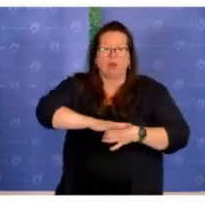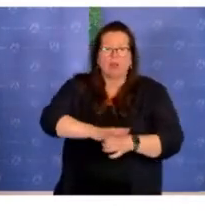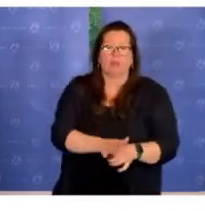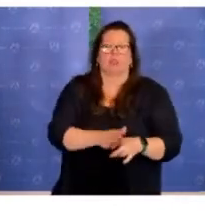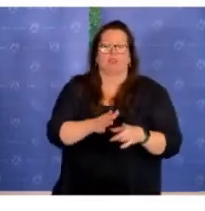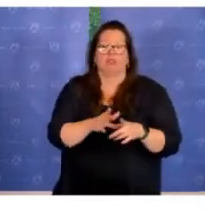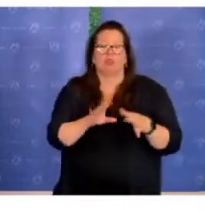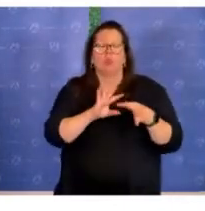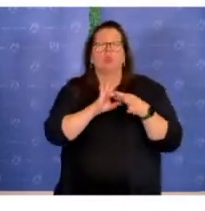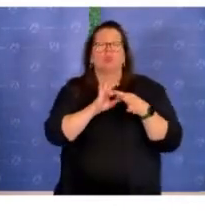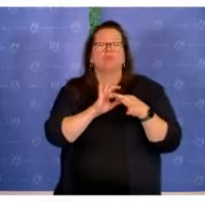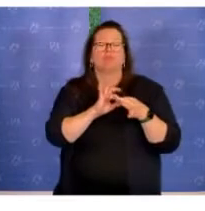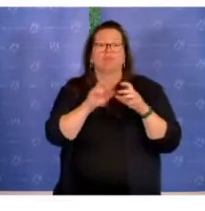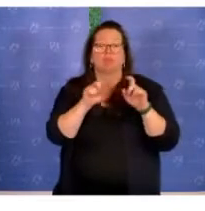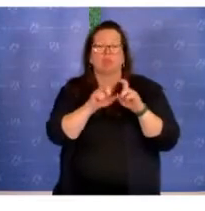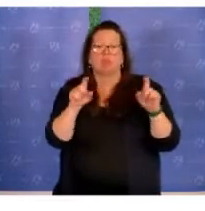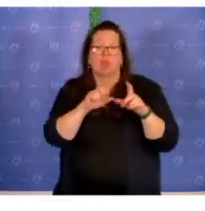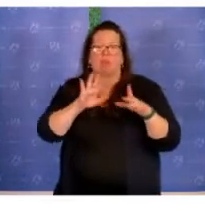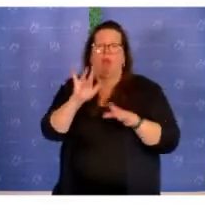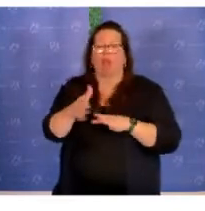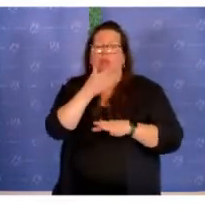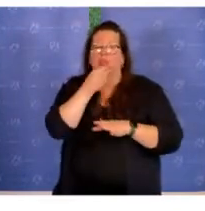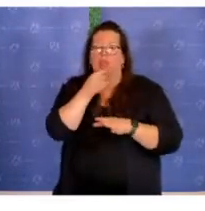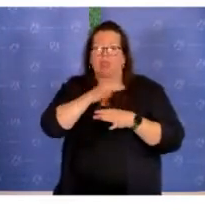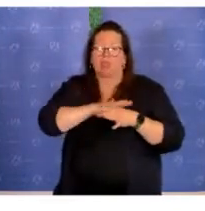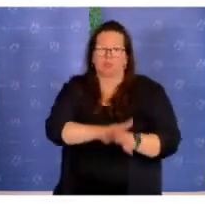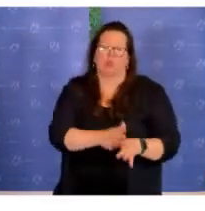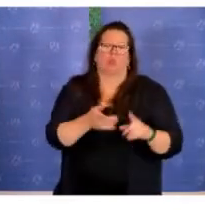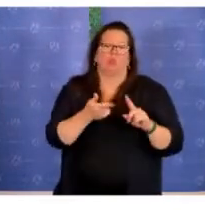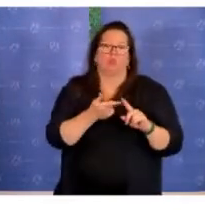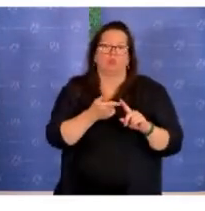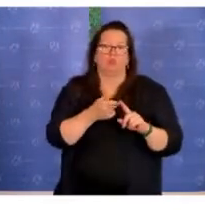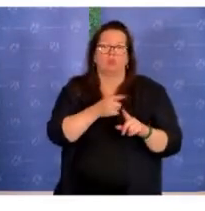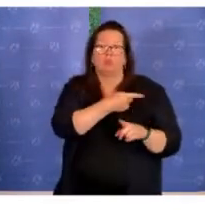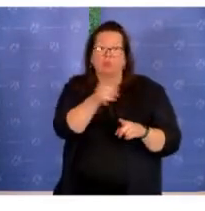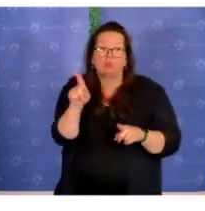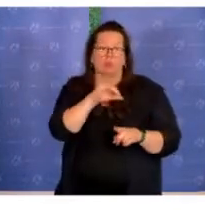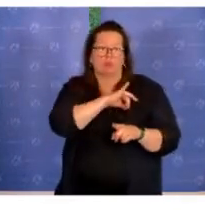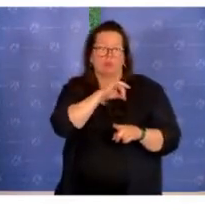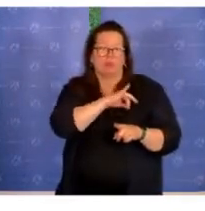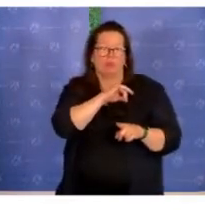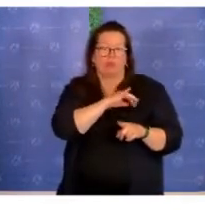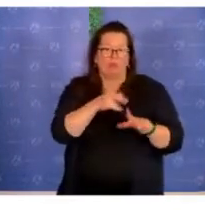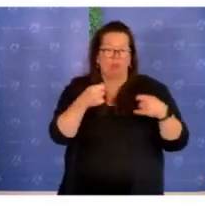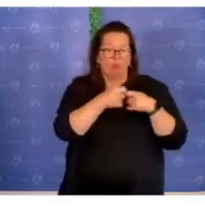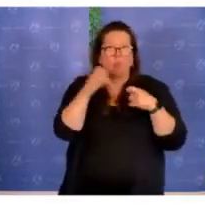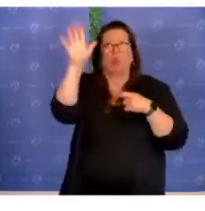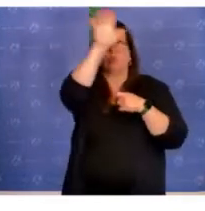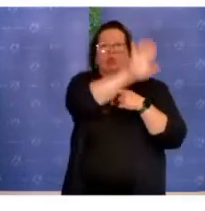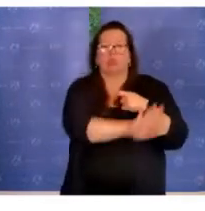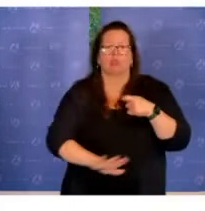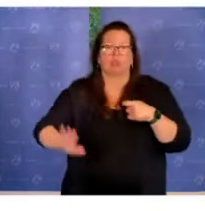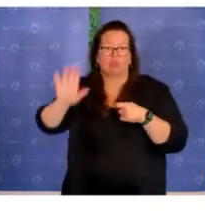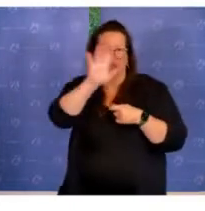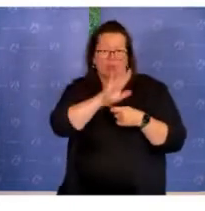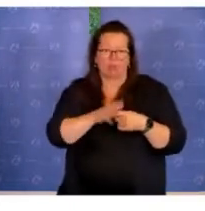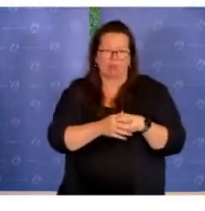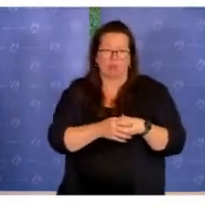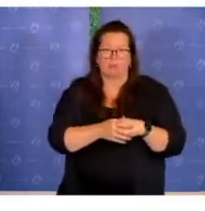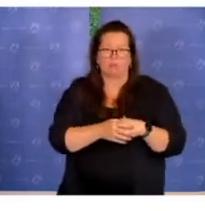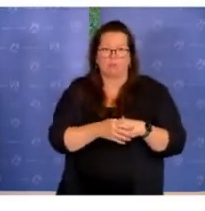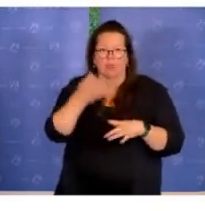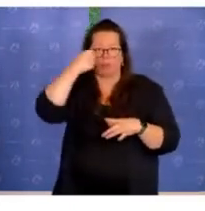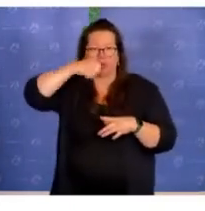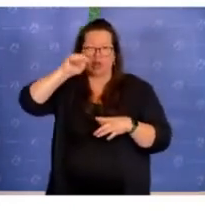Antisemitismus. Auch sehr froh, dass quasi das Interesse mittlerweile doch bundesweit vorhanden ist. Wir haben in